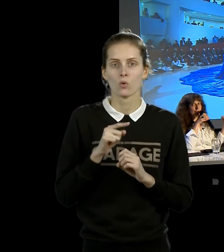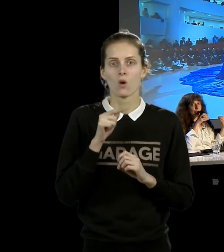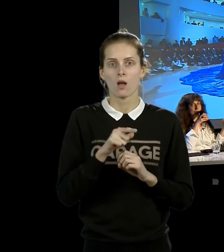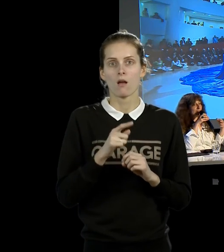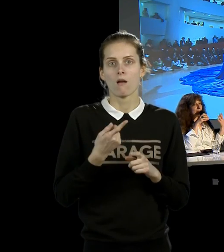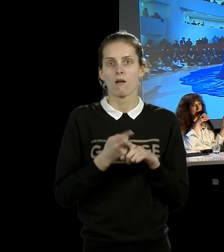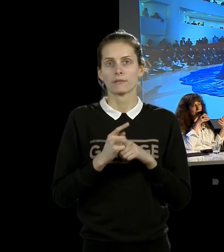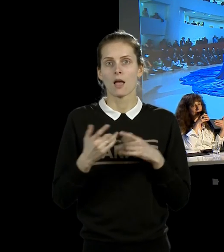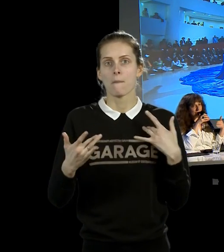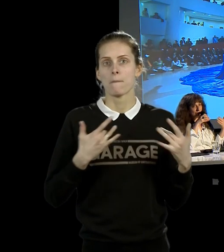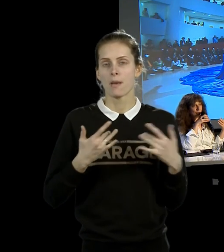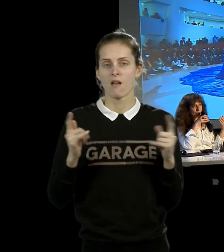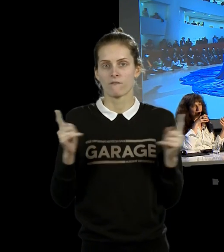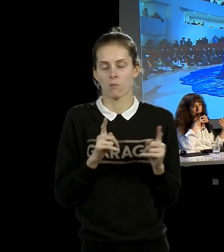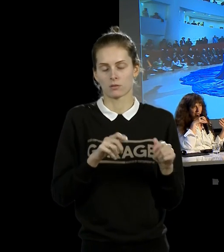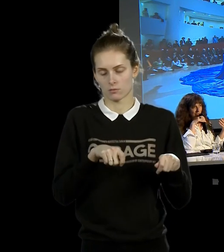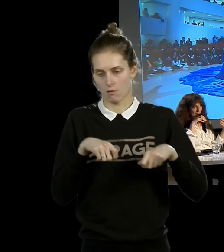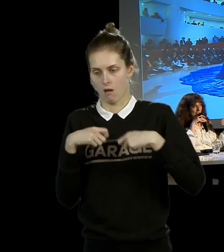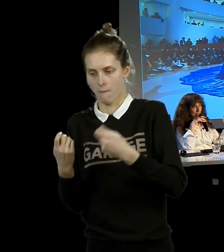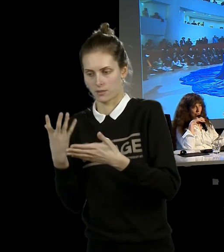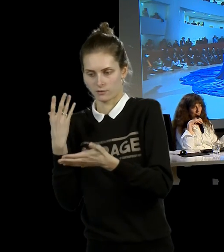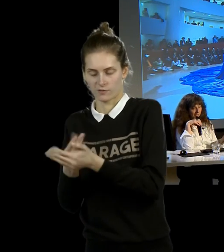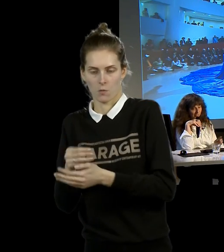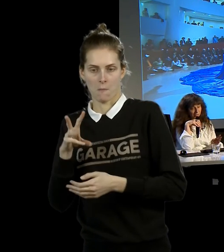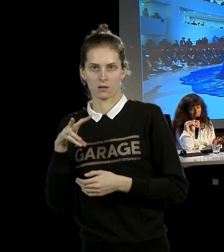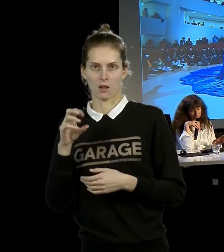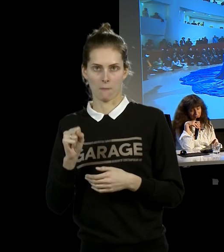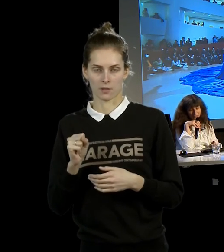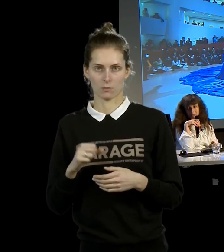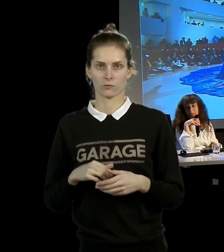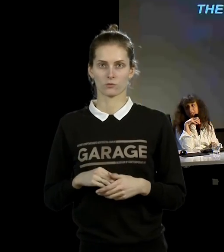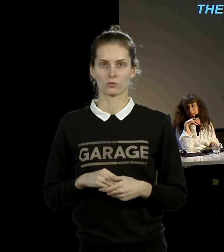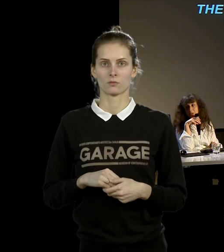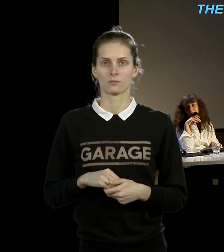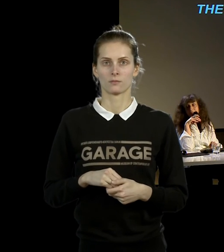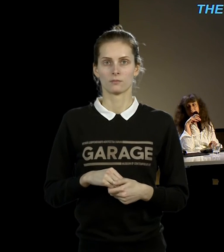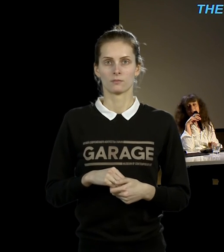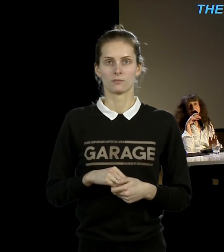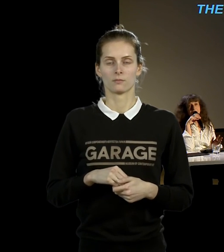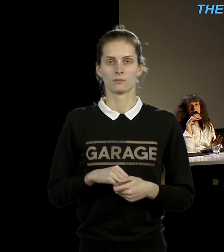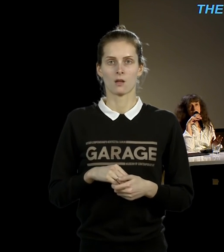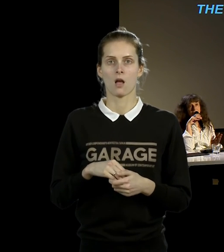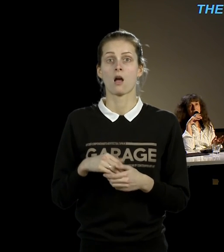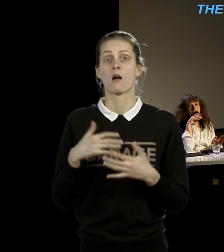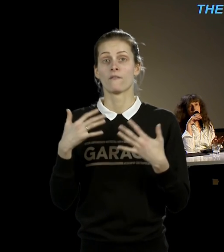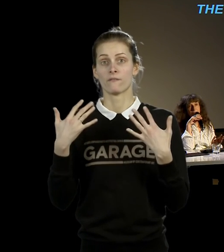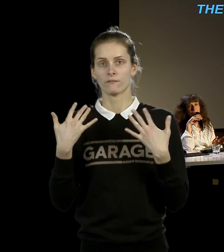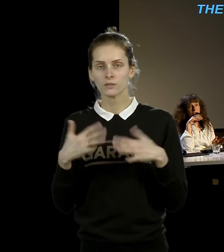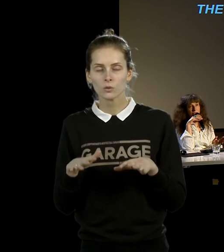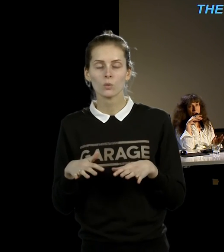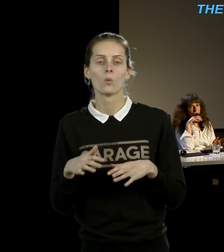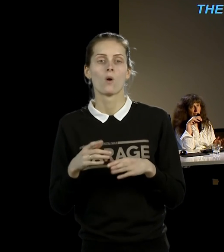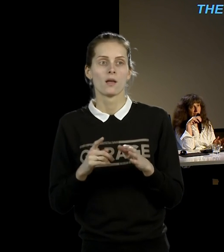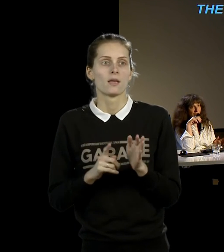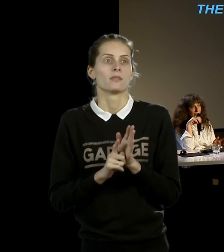становятся частью ее биографии, частью некой совершенно другой истории. То есть такой вариант. И после этого возникает выставка в